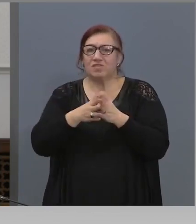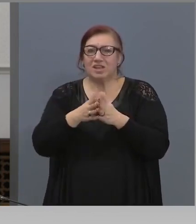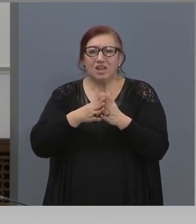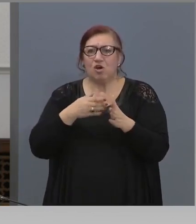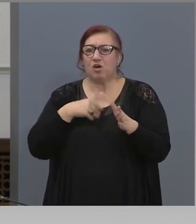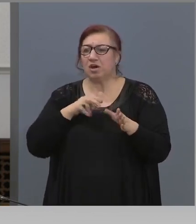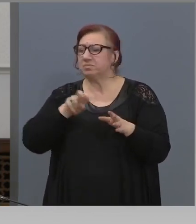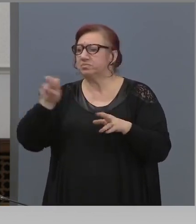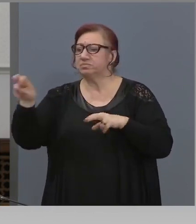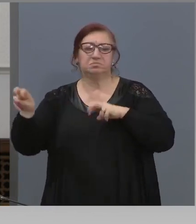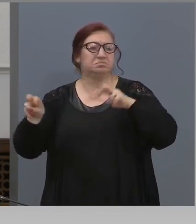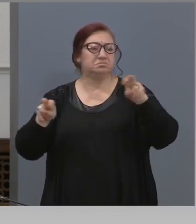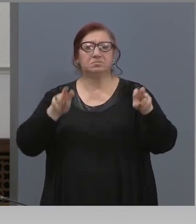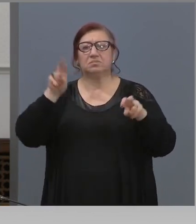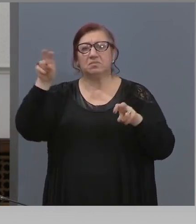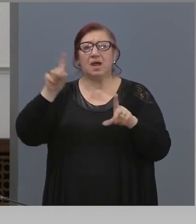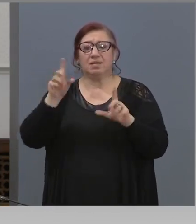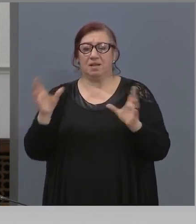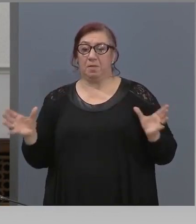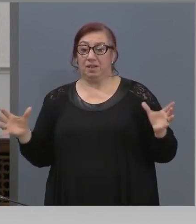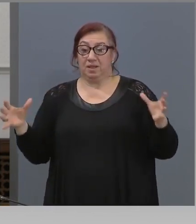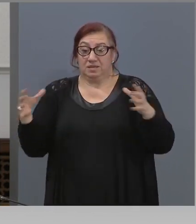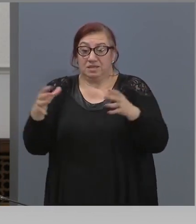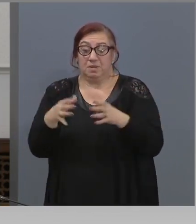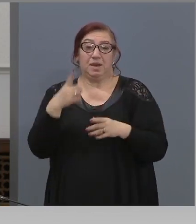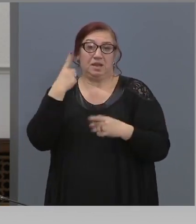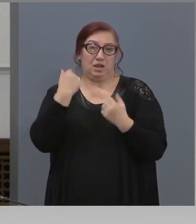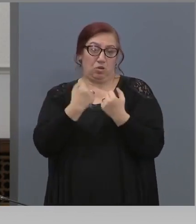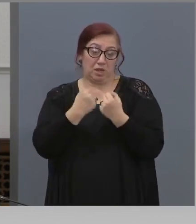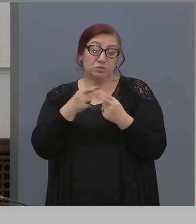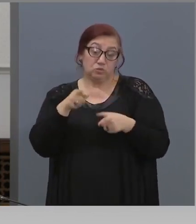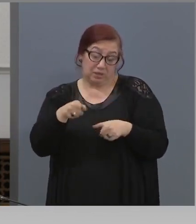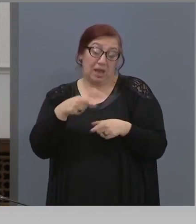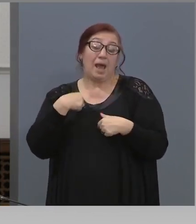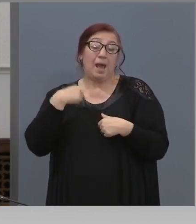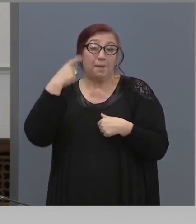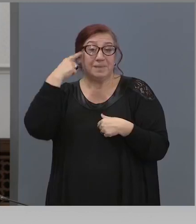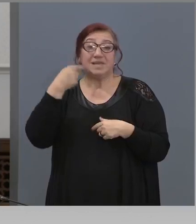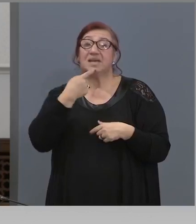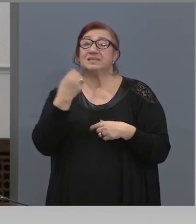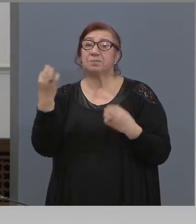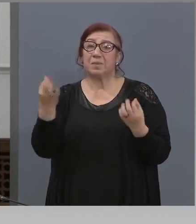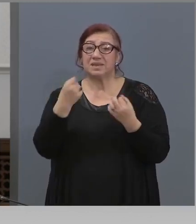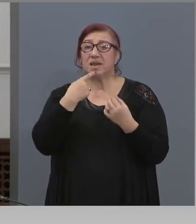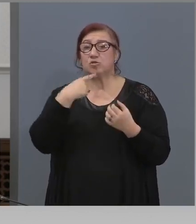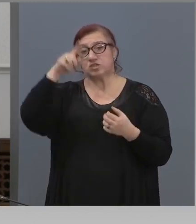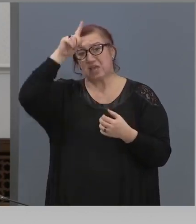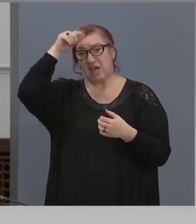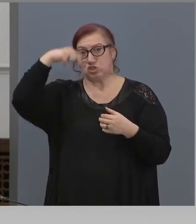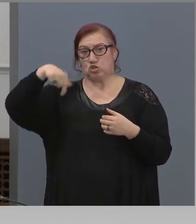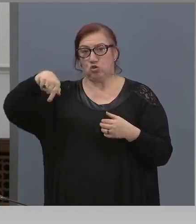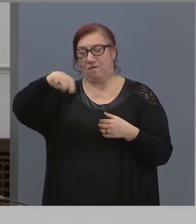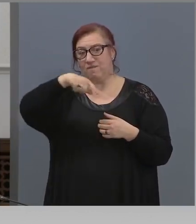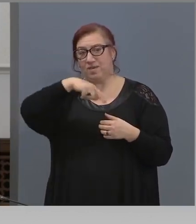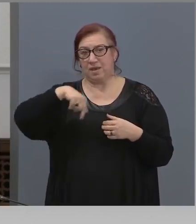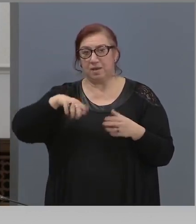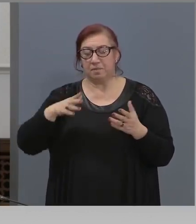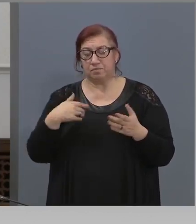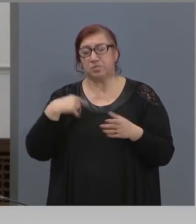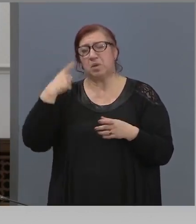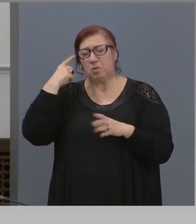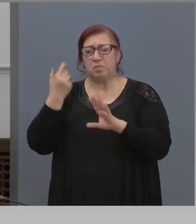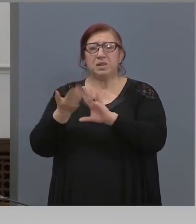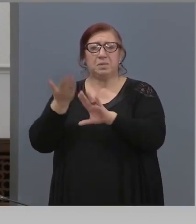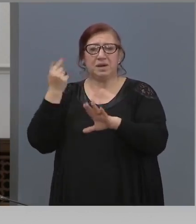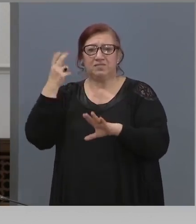съберет толкова много хора. Това е мое мнение за София. Поне така се помна, че е било преди 20 години.